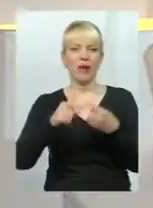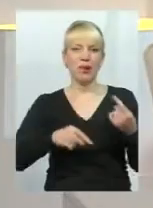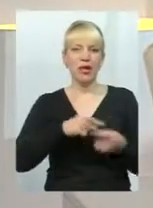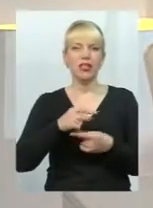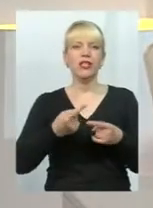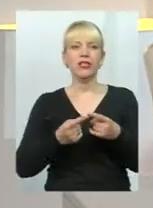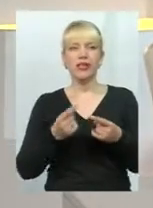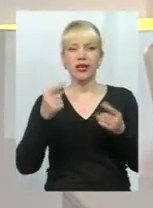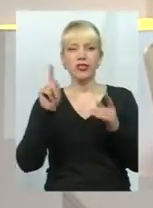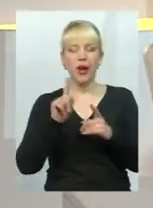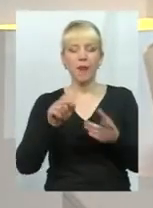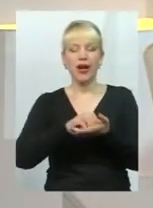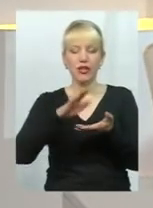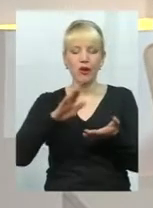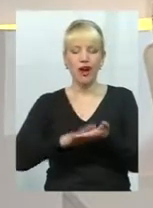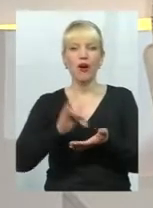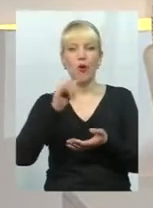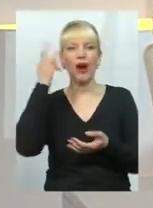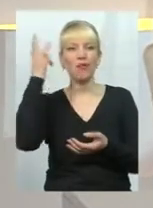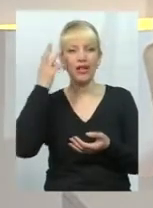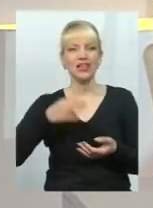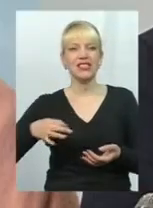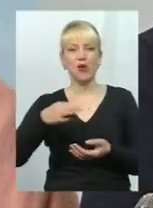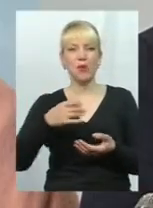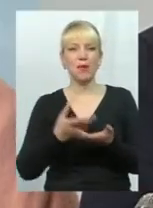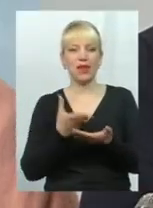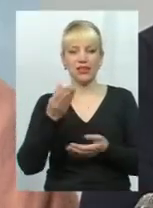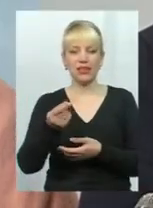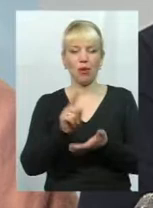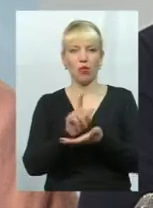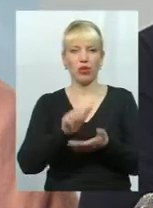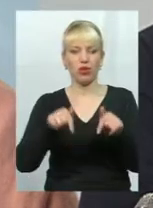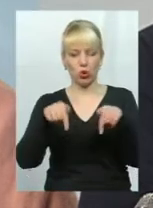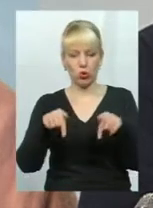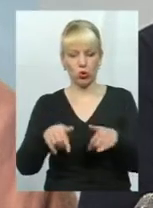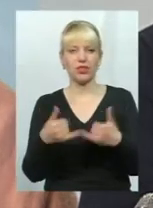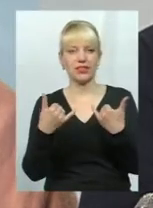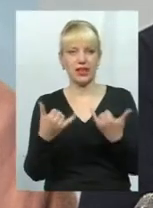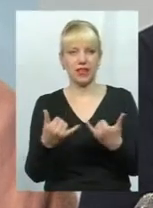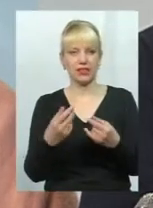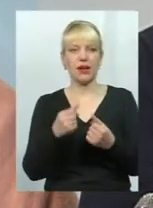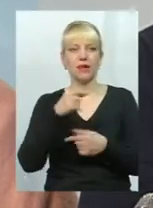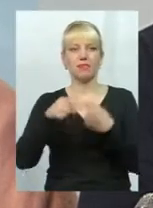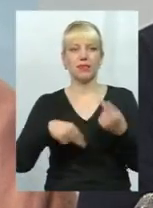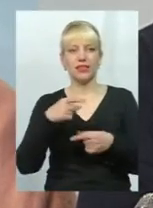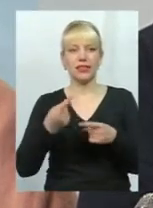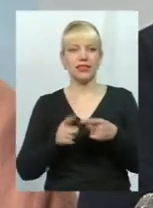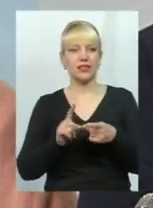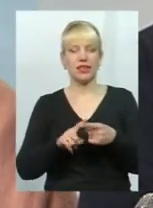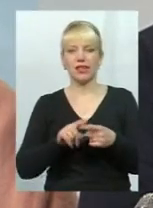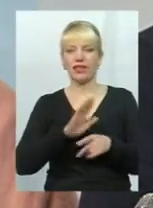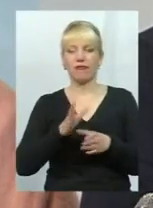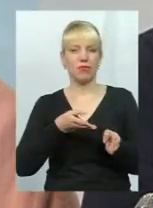саме реєструватися у Хмельницькій області, сплачувати податки тут, зараз, все повертається? це це абсолютно не